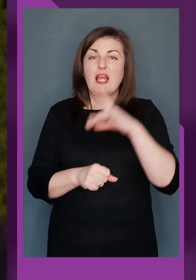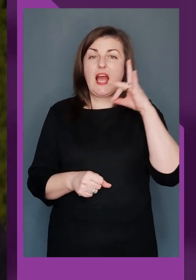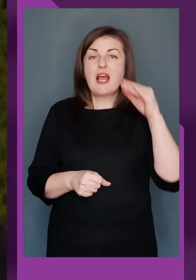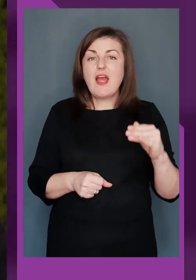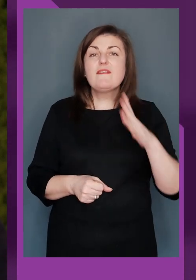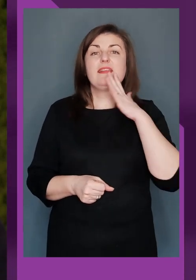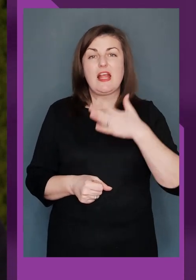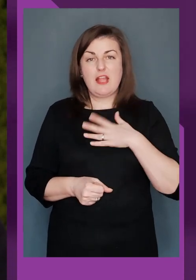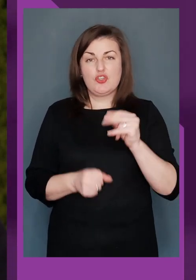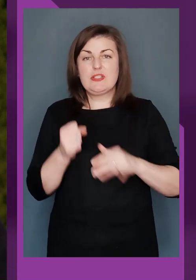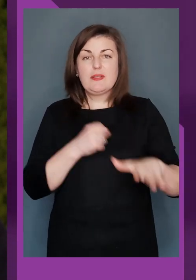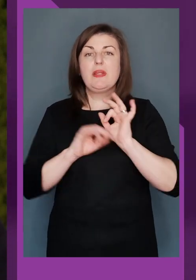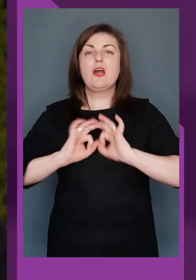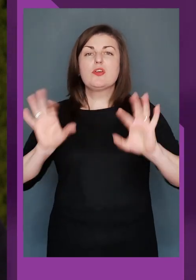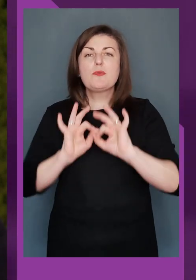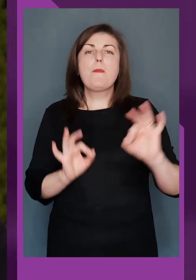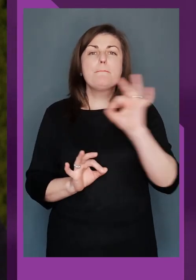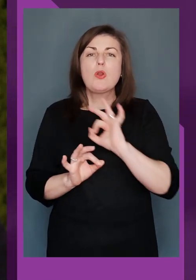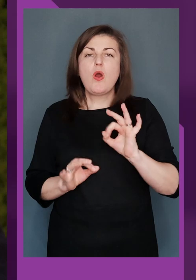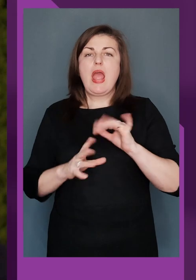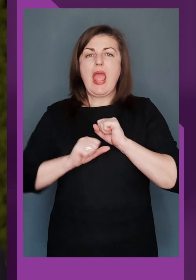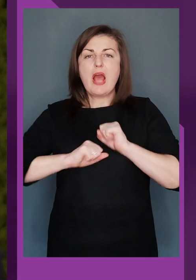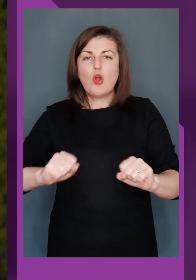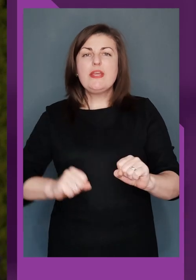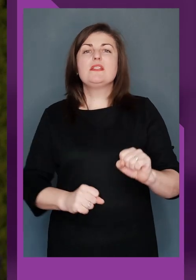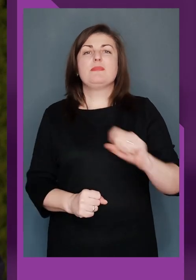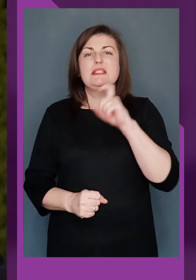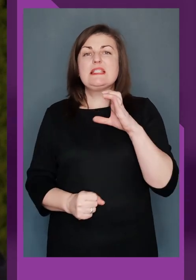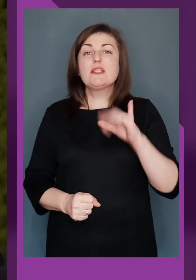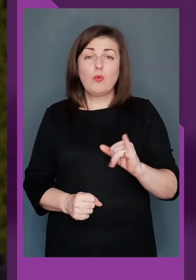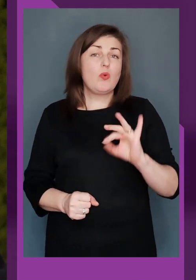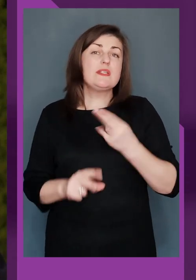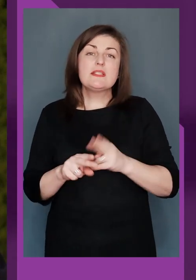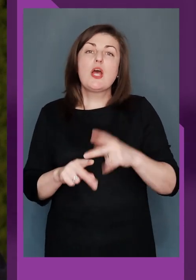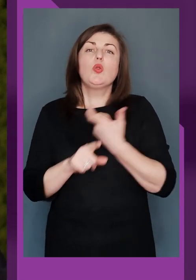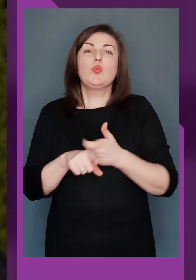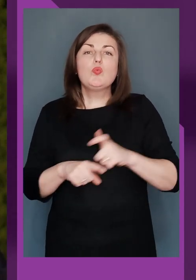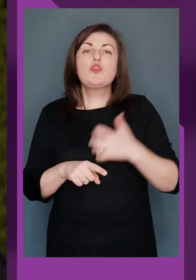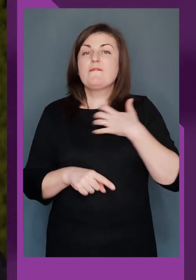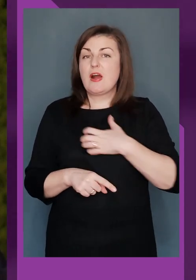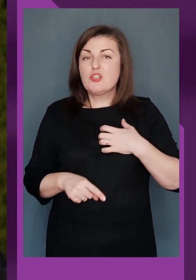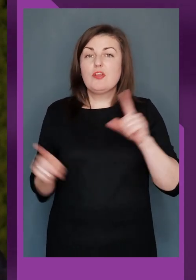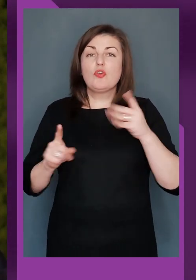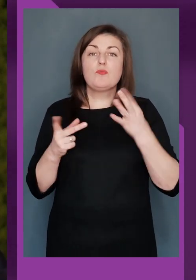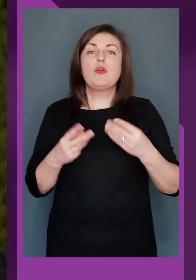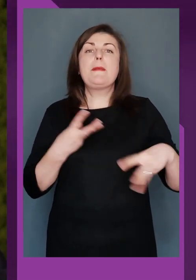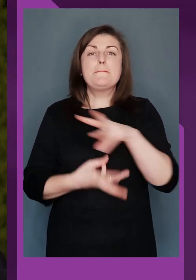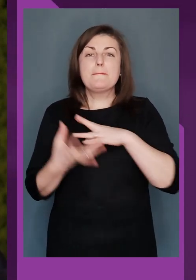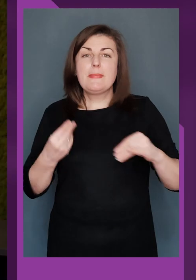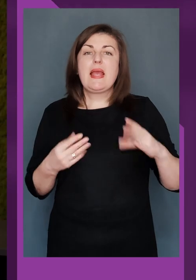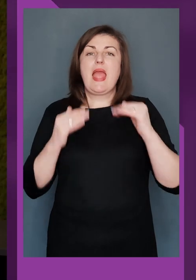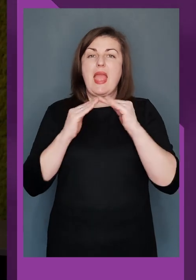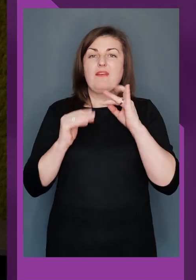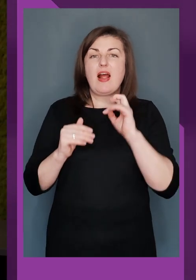Російська Федерація на нашій землі, розповідають про героїзм Збройних Сил України. Це дуже важливо, тому і ми